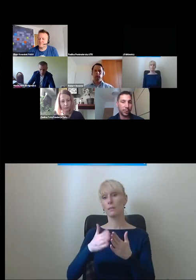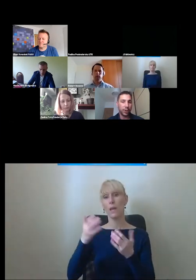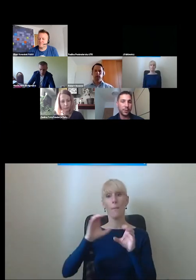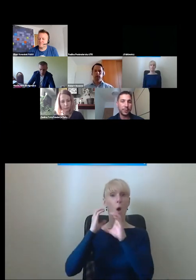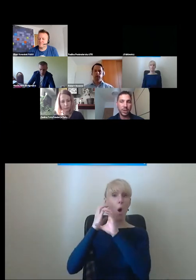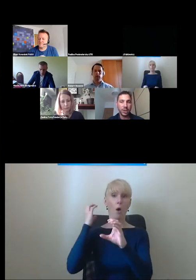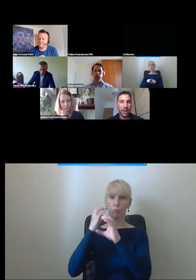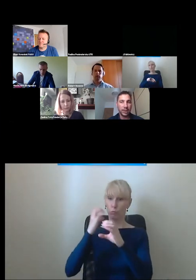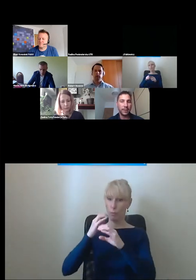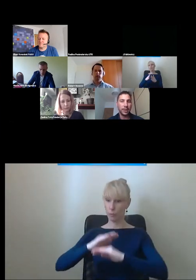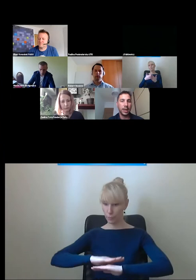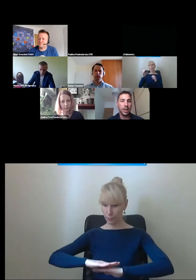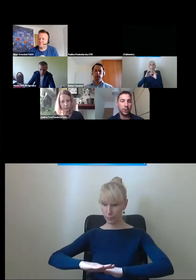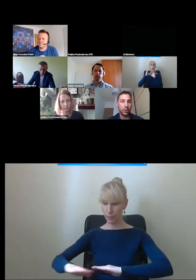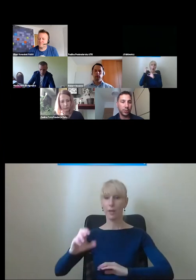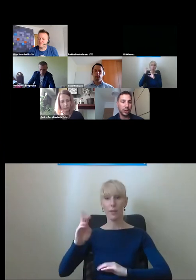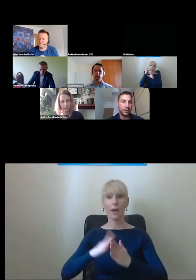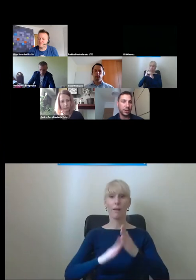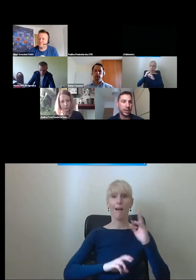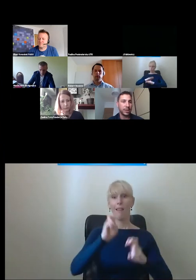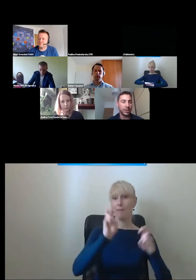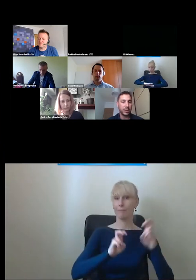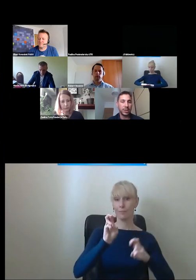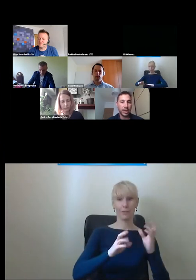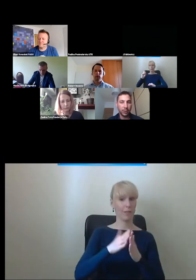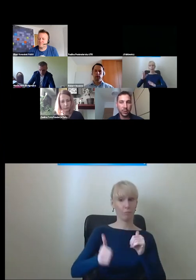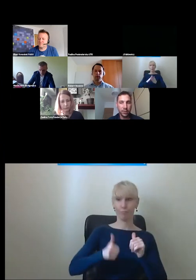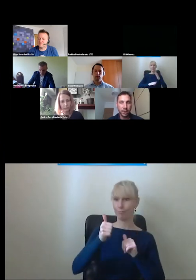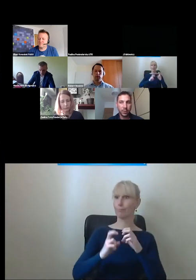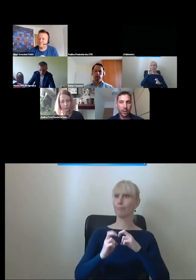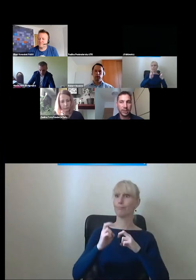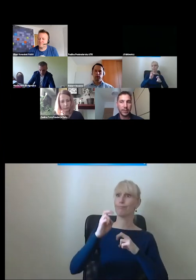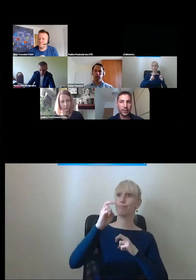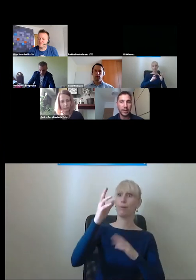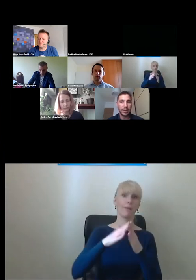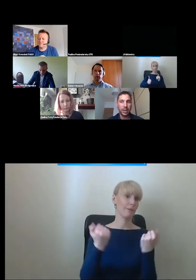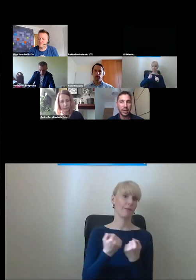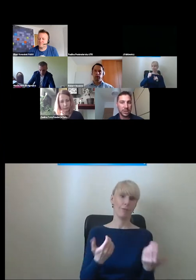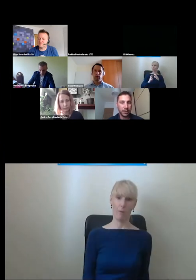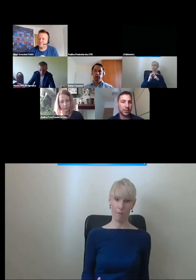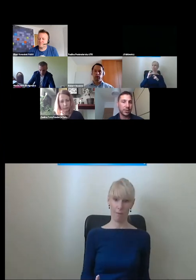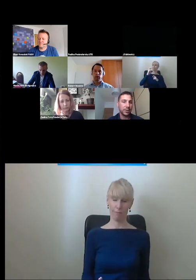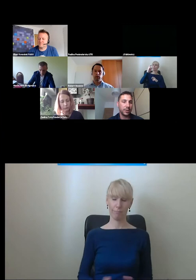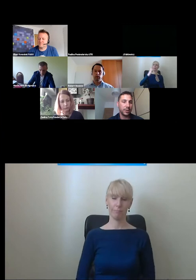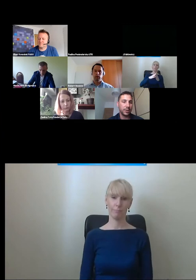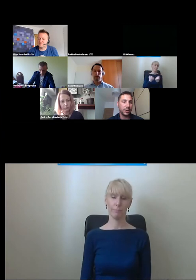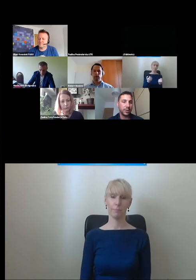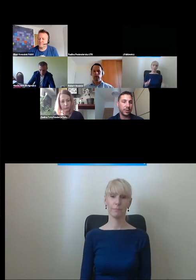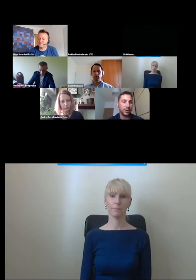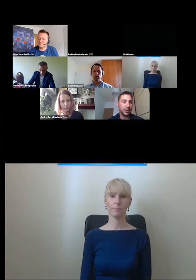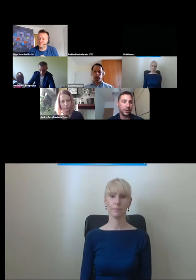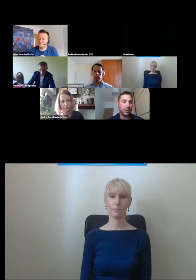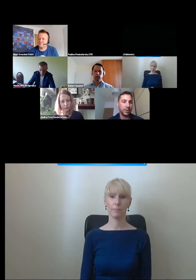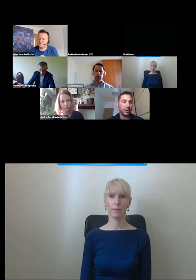Autobus niskopodłogowy przyjedzie, ale winda, która służy do wydostania się z przystanku, komunikacji miejskiej nie zadziała, związku z tym